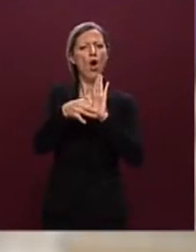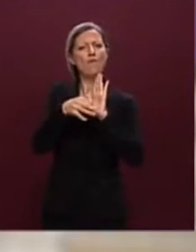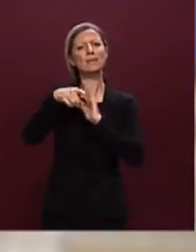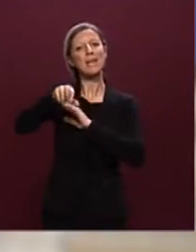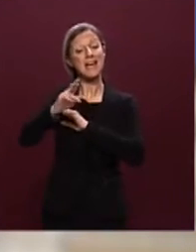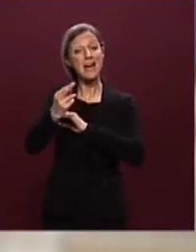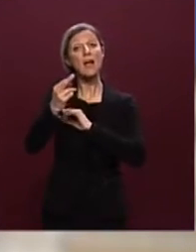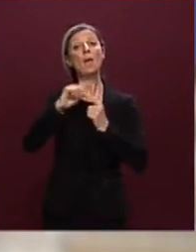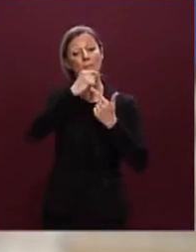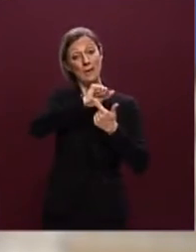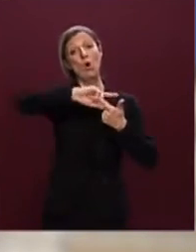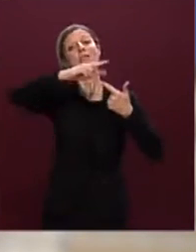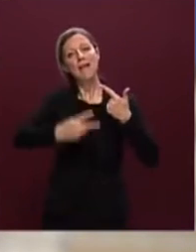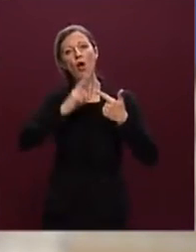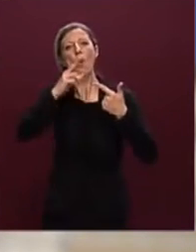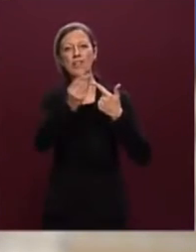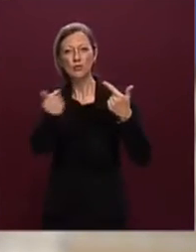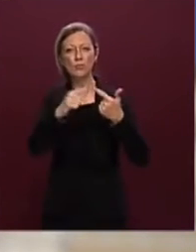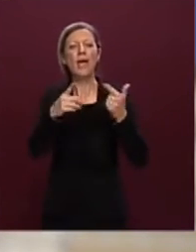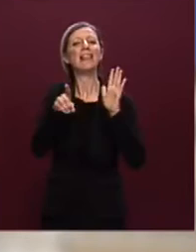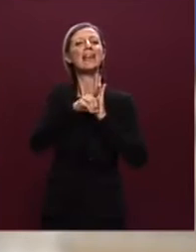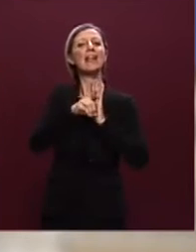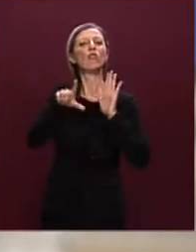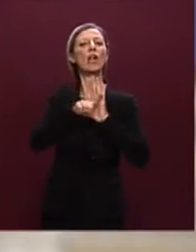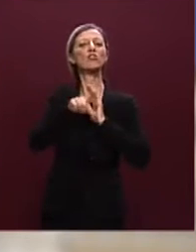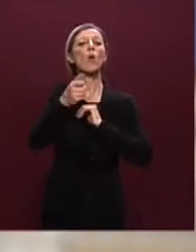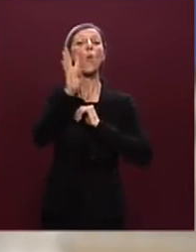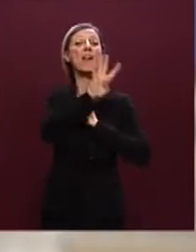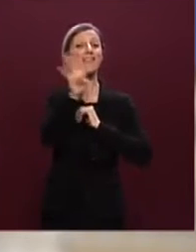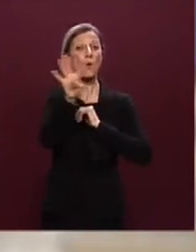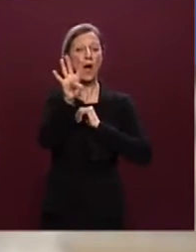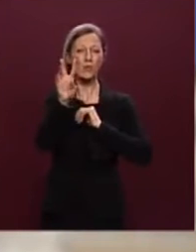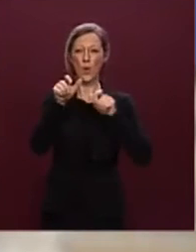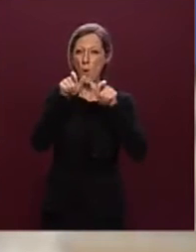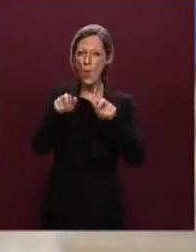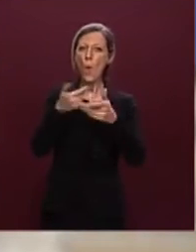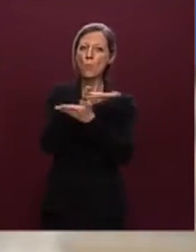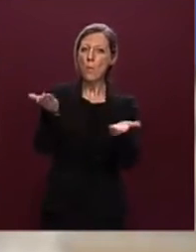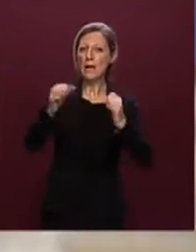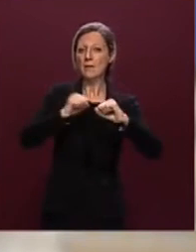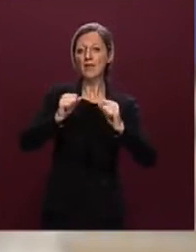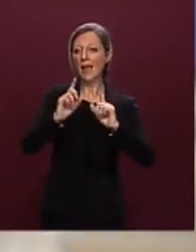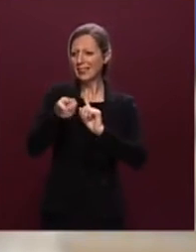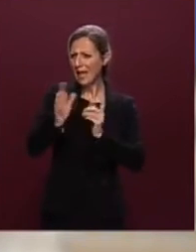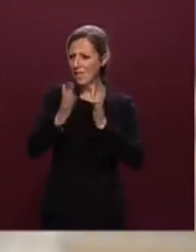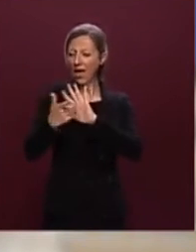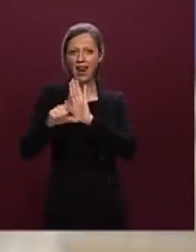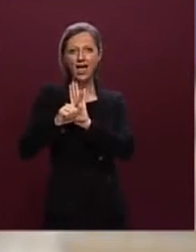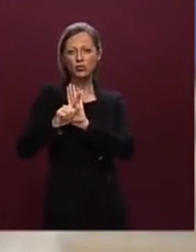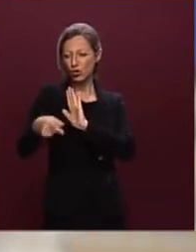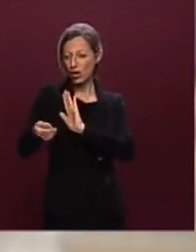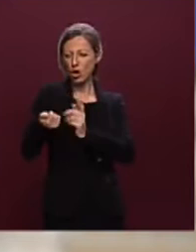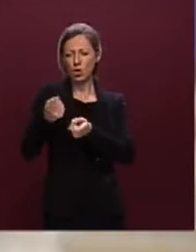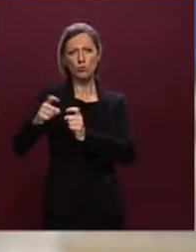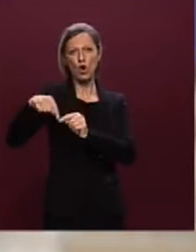seconda risposta nel decreto legge numero 44 quello sulla pubblica amministrazione che sarà oggetto di conversione in legge in questi giorni